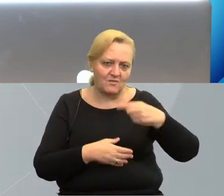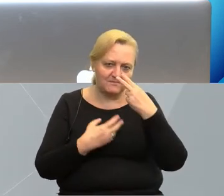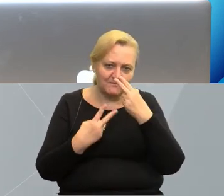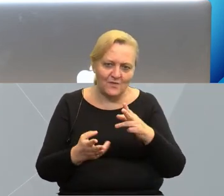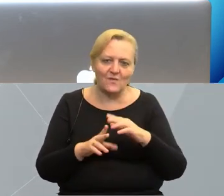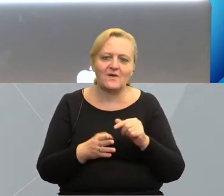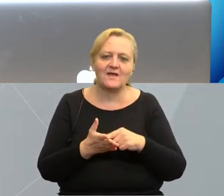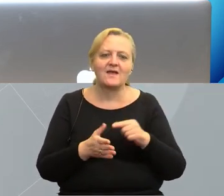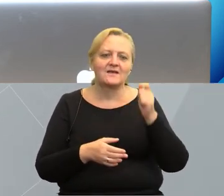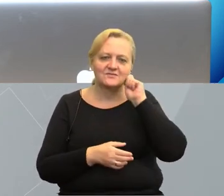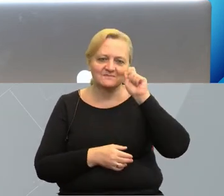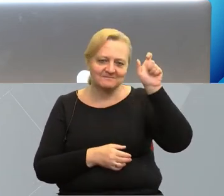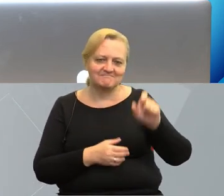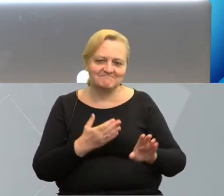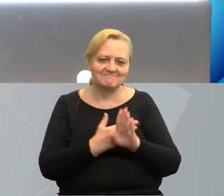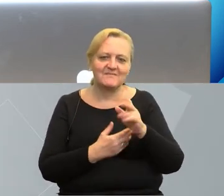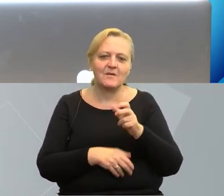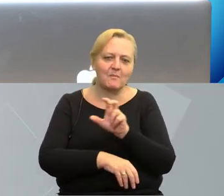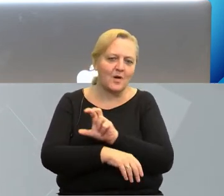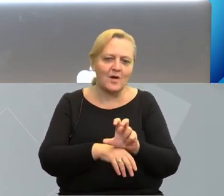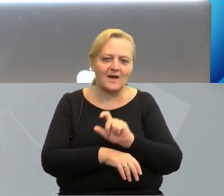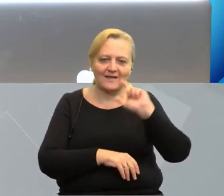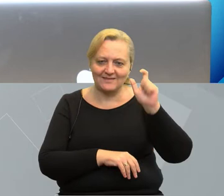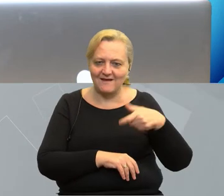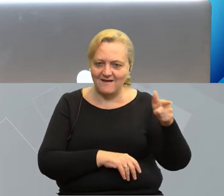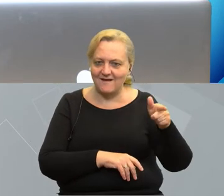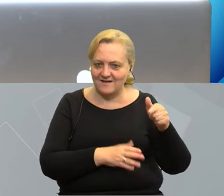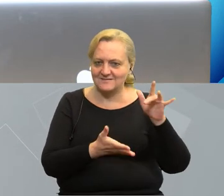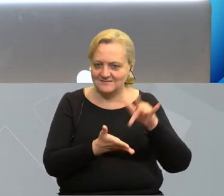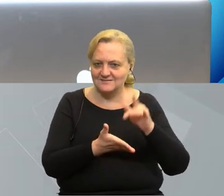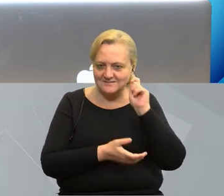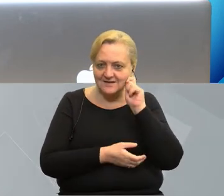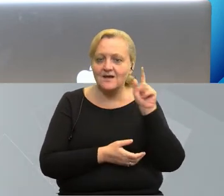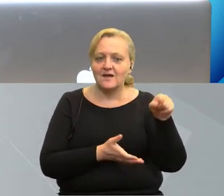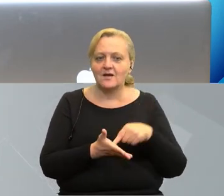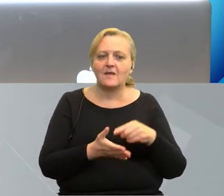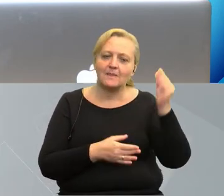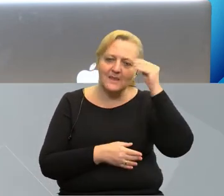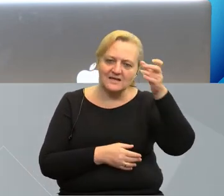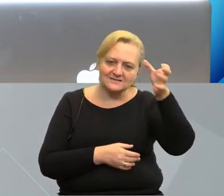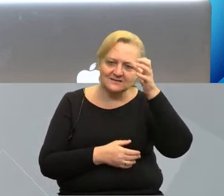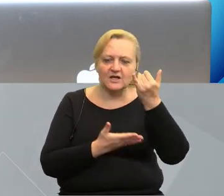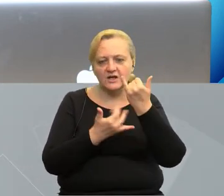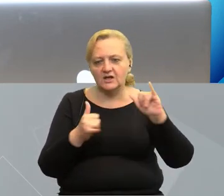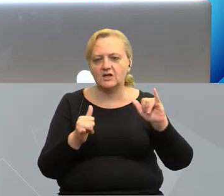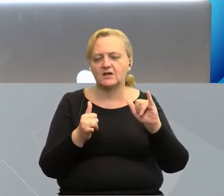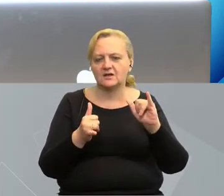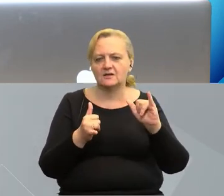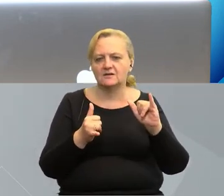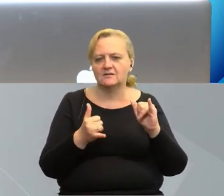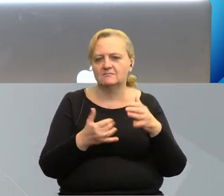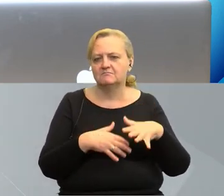gdzie mamy przedstawicielkę Politechniki Gdańskiej, która wraz z naukowcami z innych części